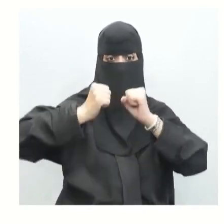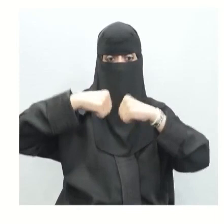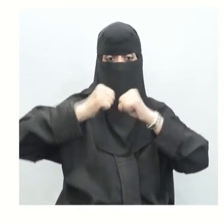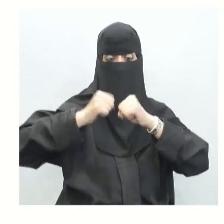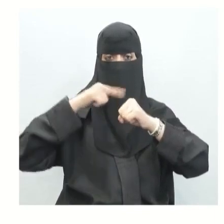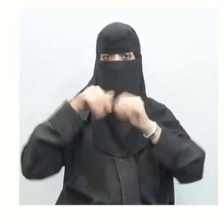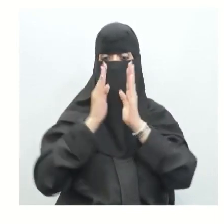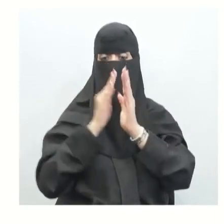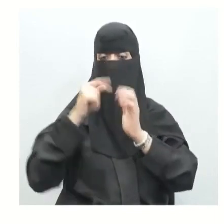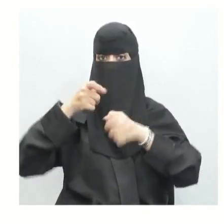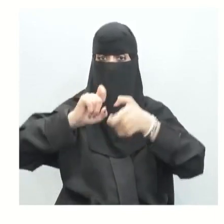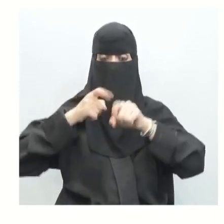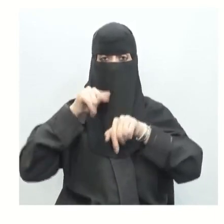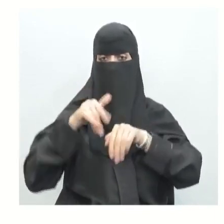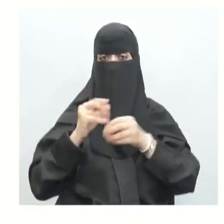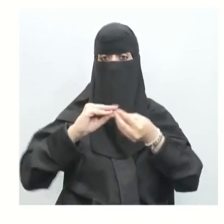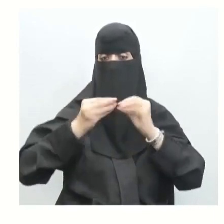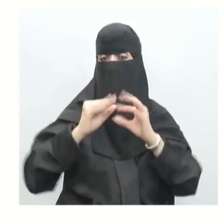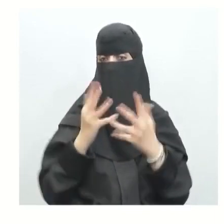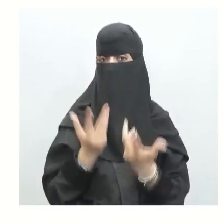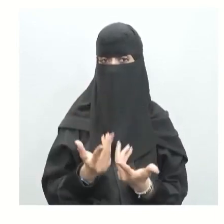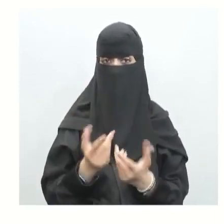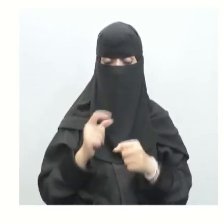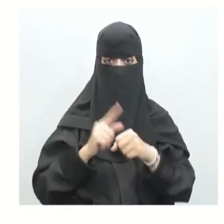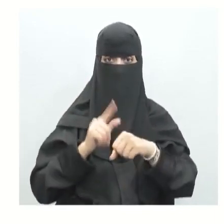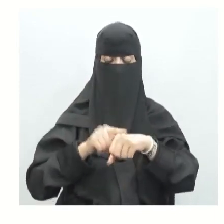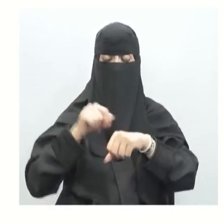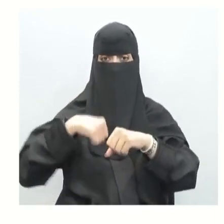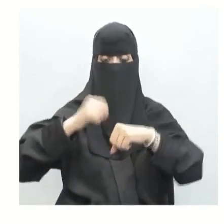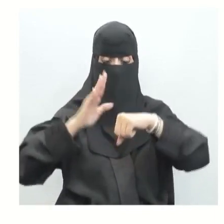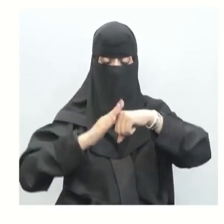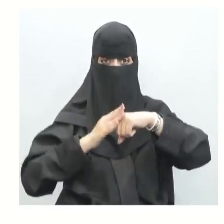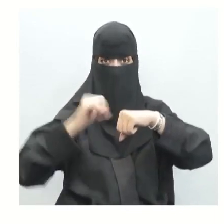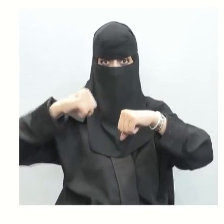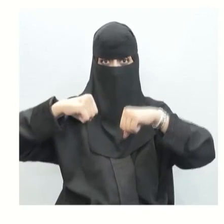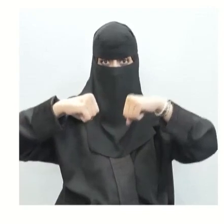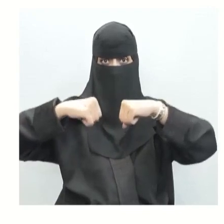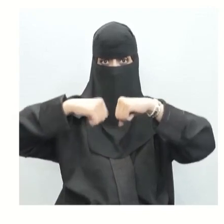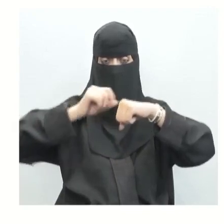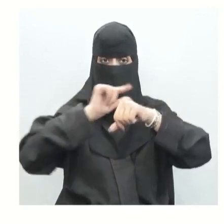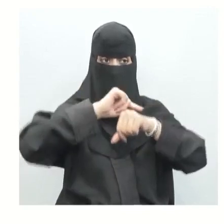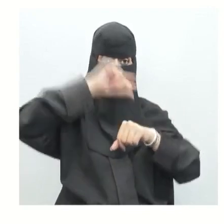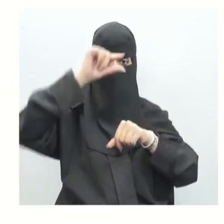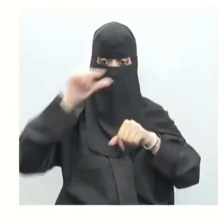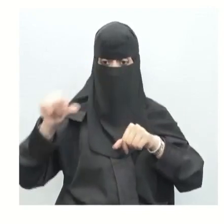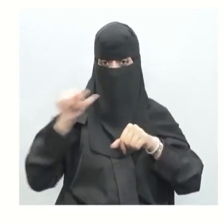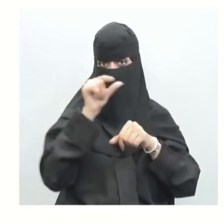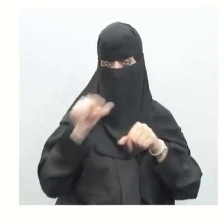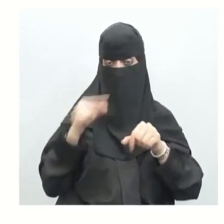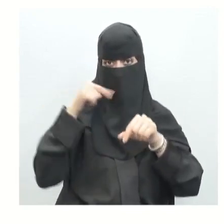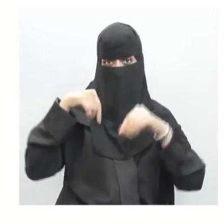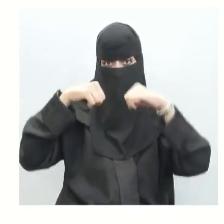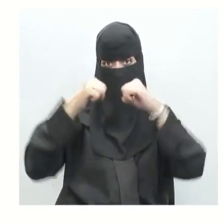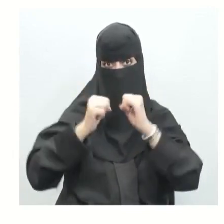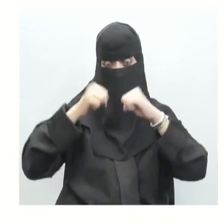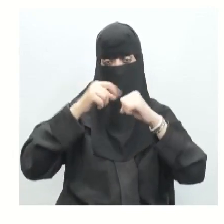هذا اللون إذن هو بالتحديد يتساءل عن المفصل الموجود بين العظمين في جناح الدجاجة في التساءل الأول يسأل ما هو